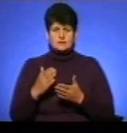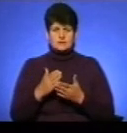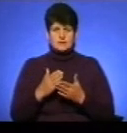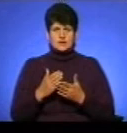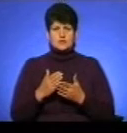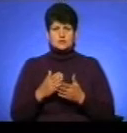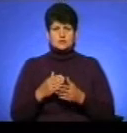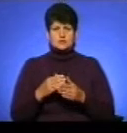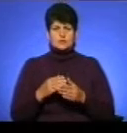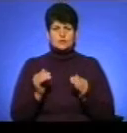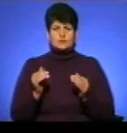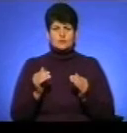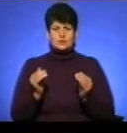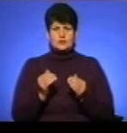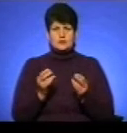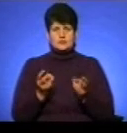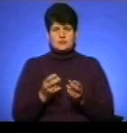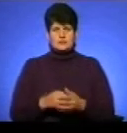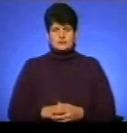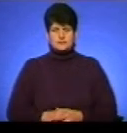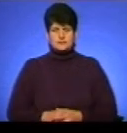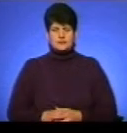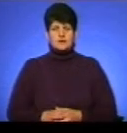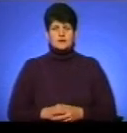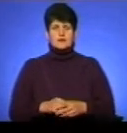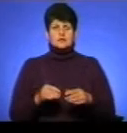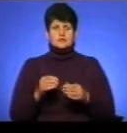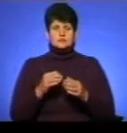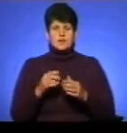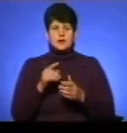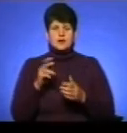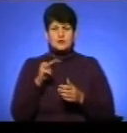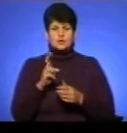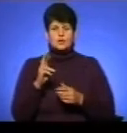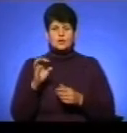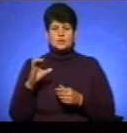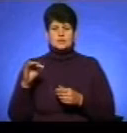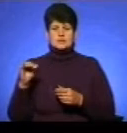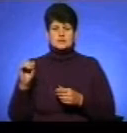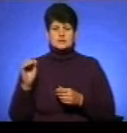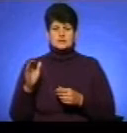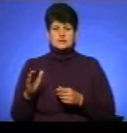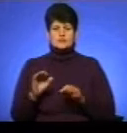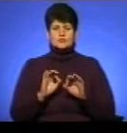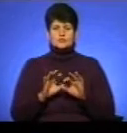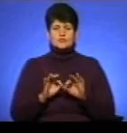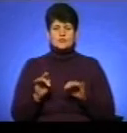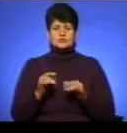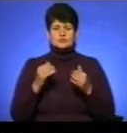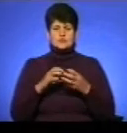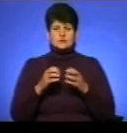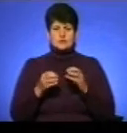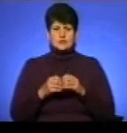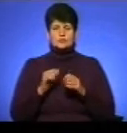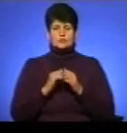мобільні потреби». Михайло Костів, голова Тернопільського осередку Союзу осіб з інвалідністю, розповів, за результатами